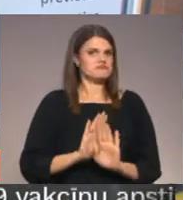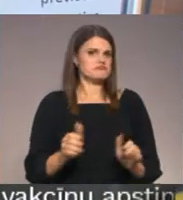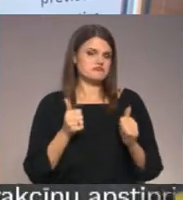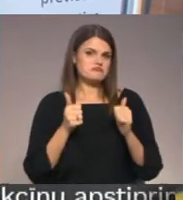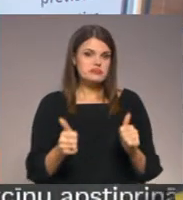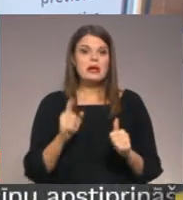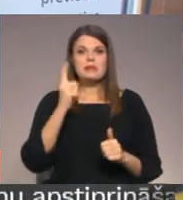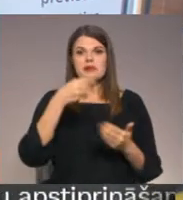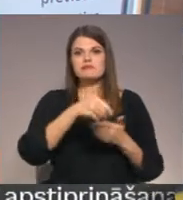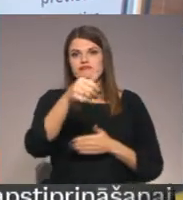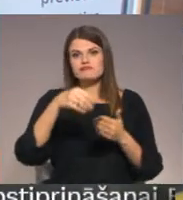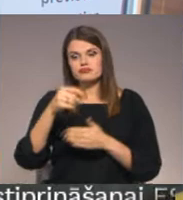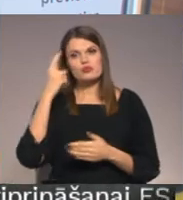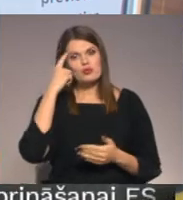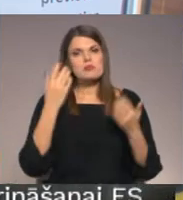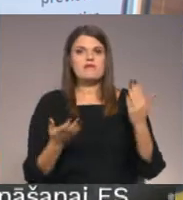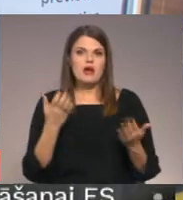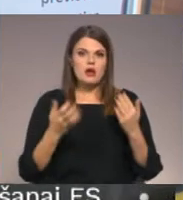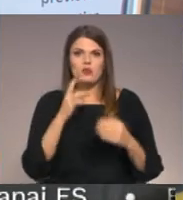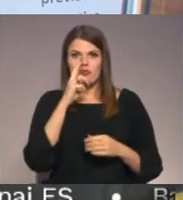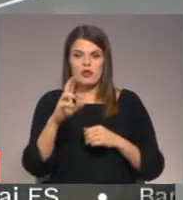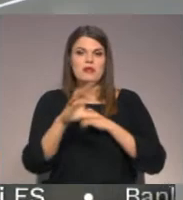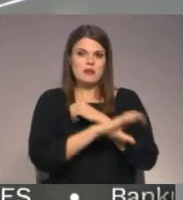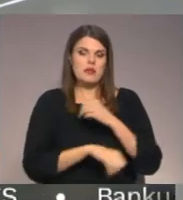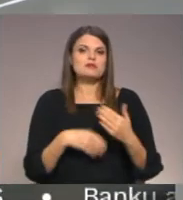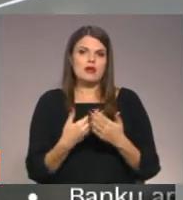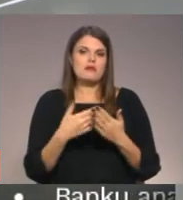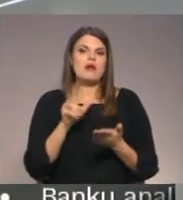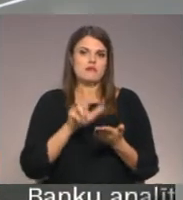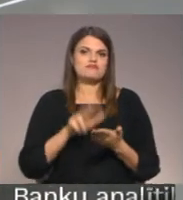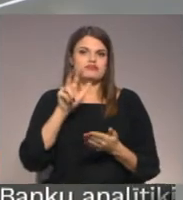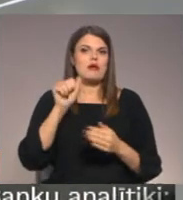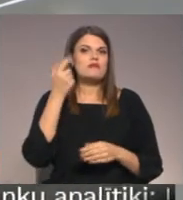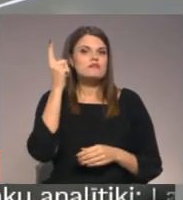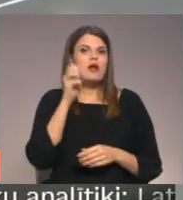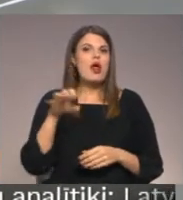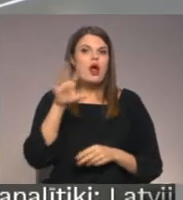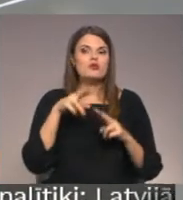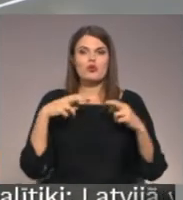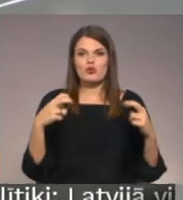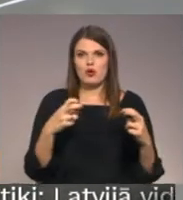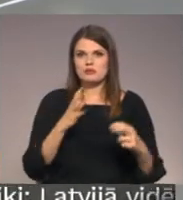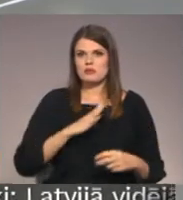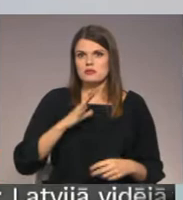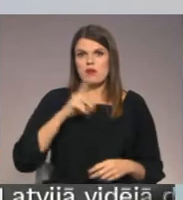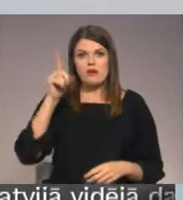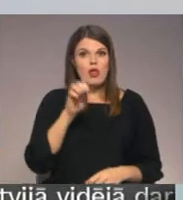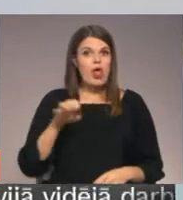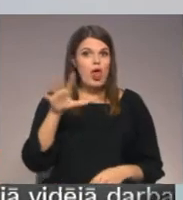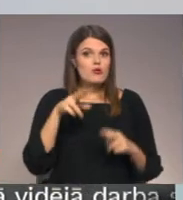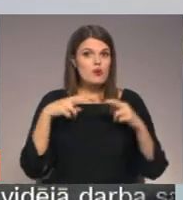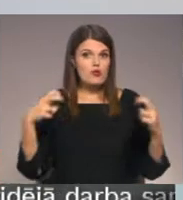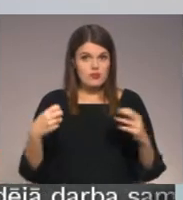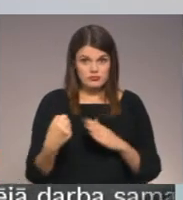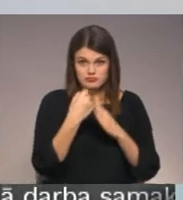Pirmās izmaksas varētu notikt nedēļas beigās, ja savu akceptu laiku uzdos Eiropas komisija. Galvenais ir saņemt Eiropas komisijas